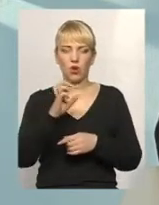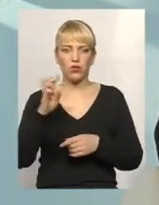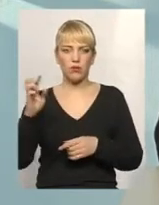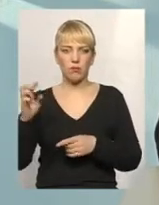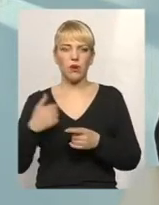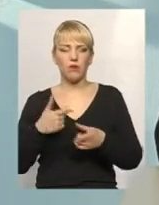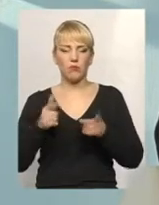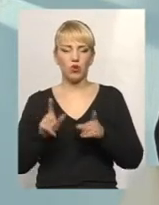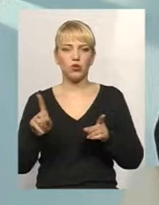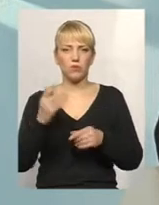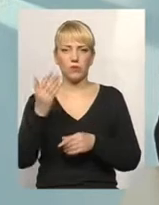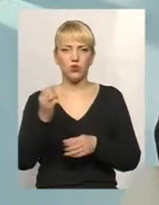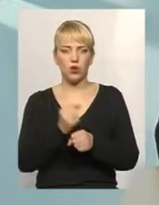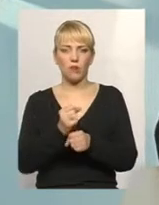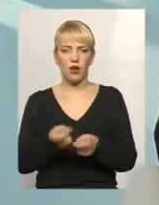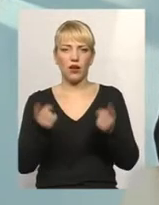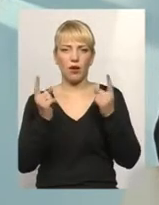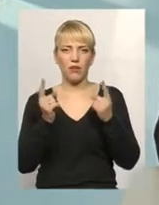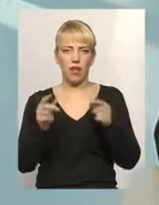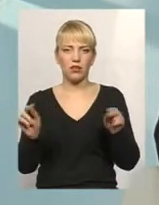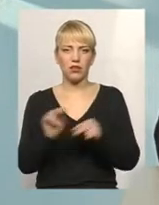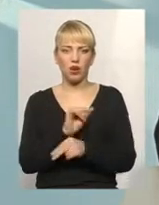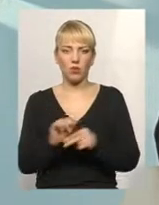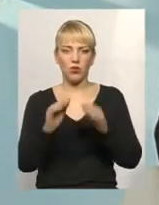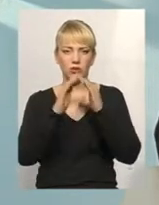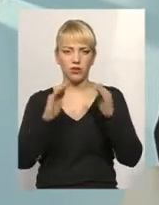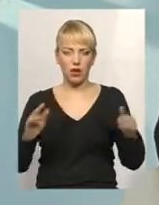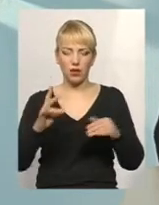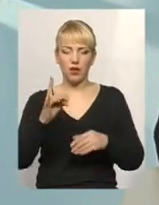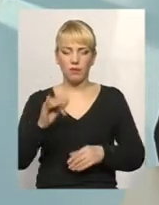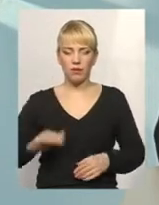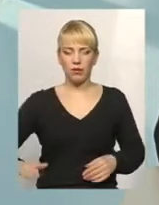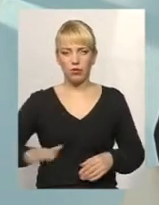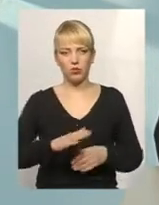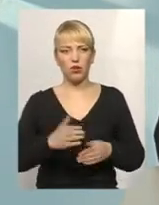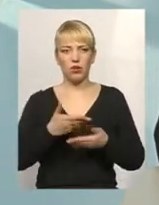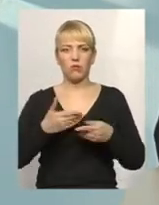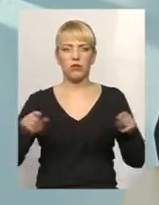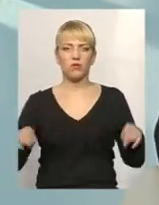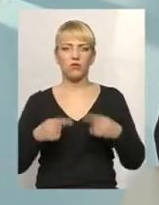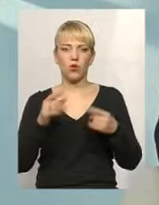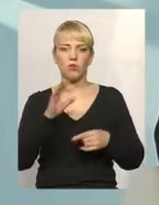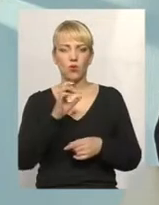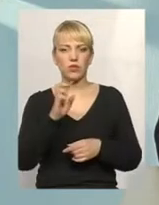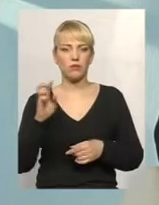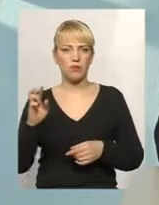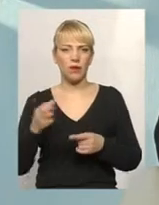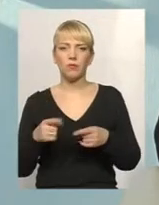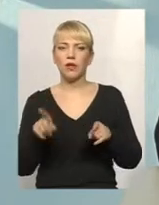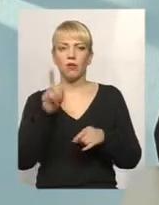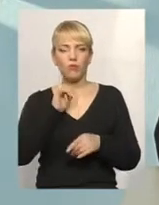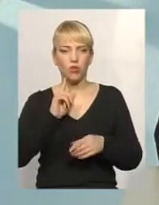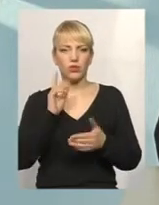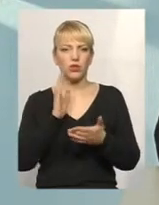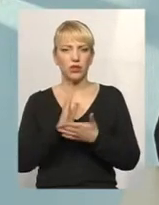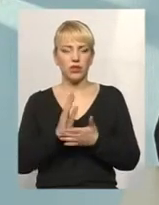нам зробили капітальний ремонт даху, капітальний ремонт прибудинкової, і ми тоді створимо ОСББ. Поки що є